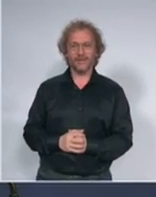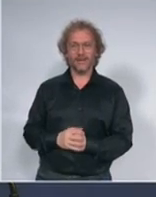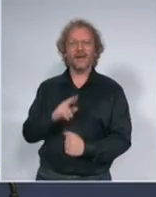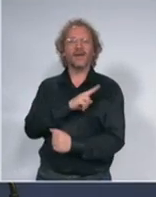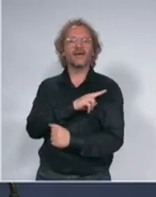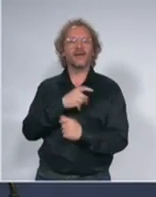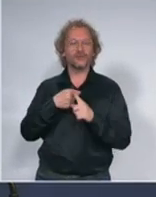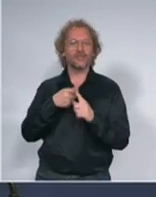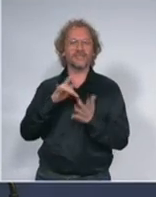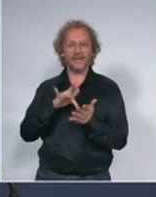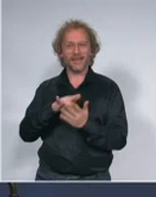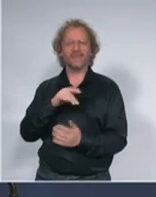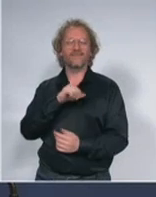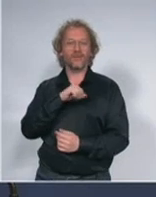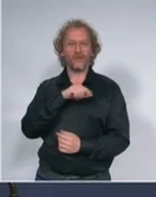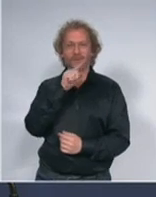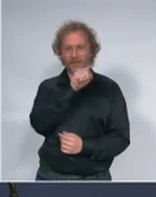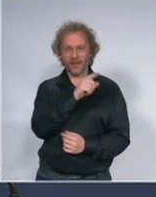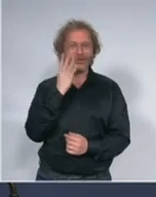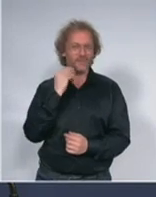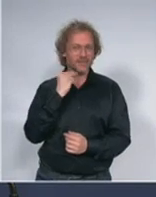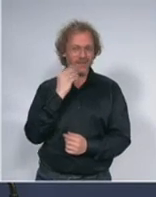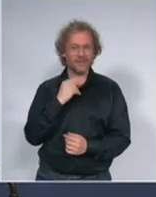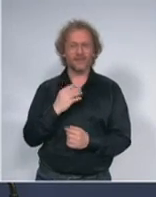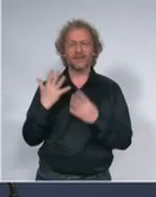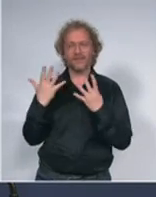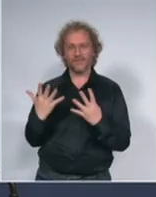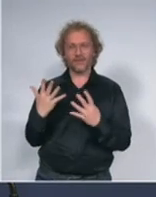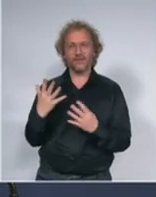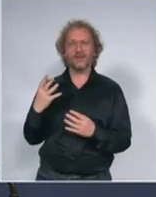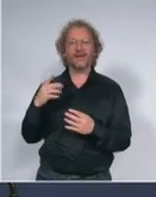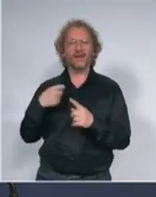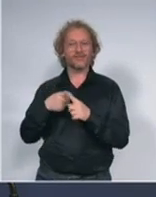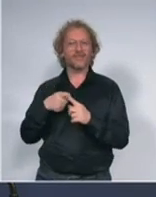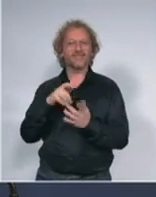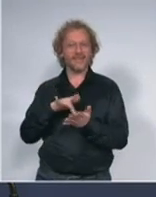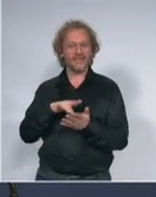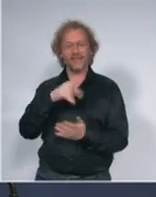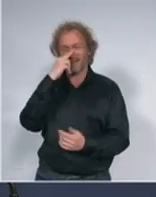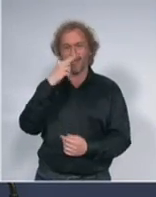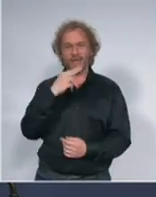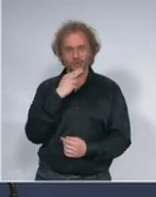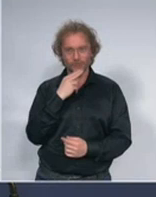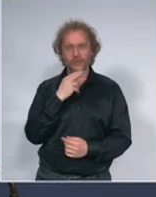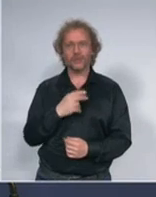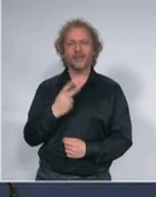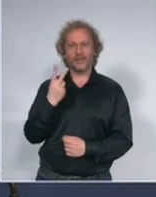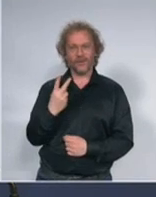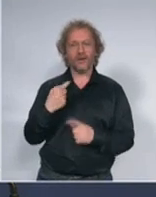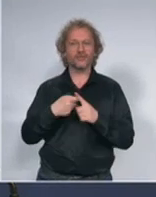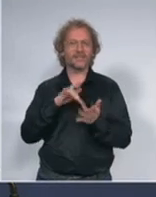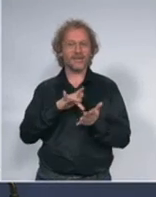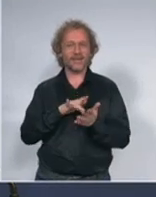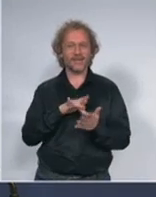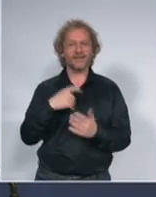Novom Sadu 9 klinički centar Niš 2 klinički centar Kragujevac i